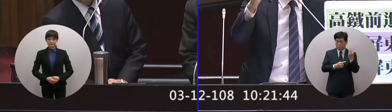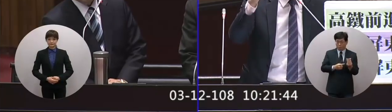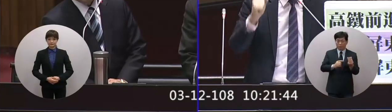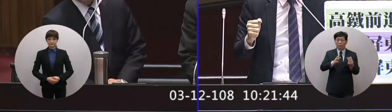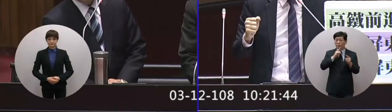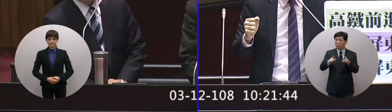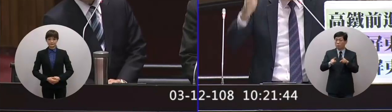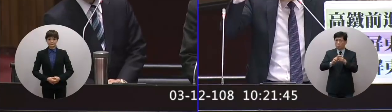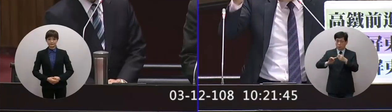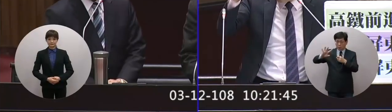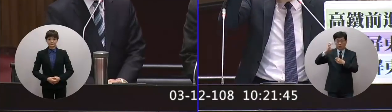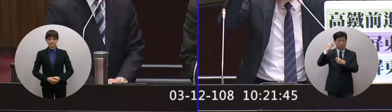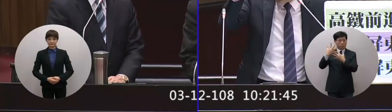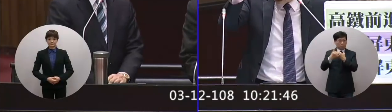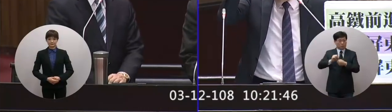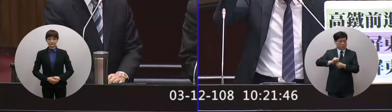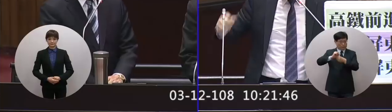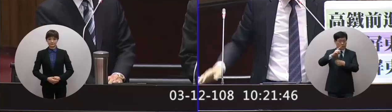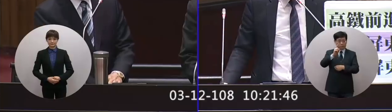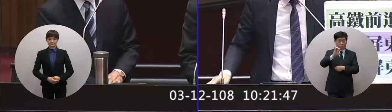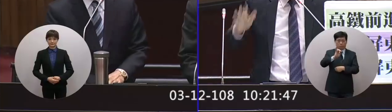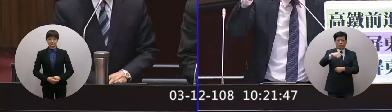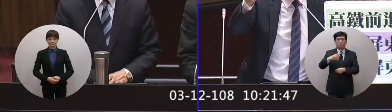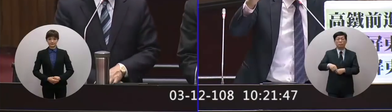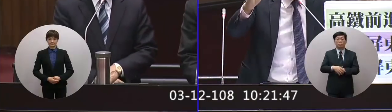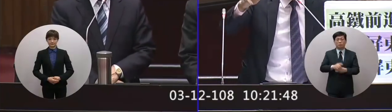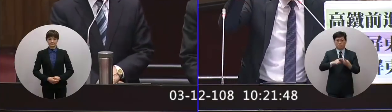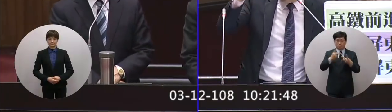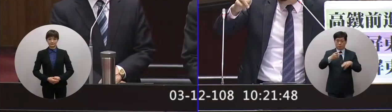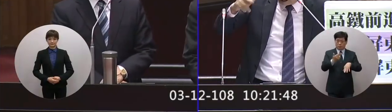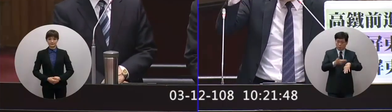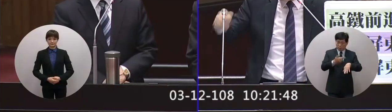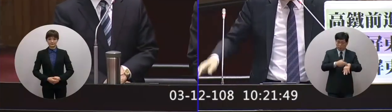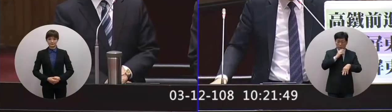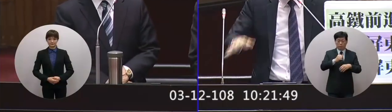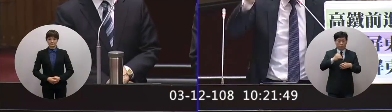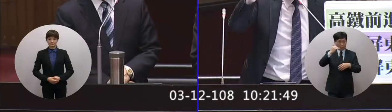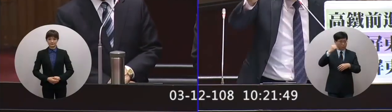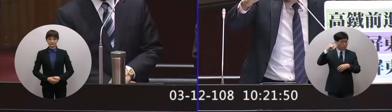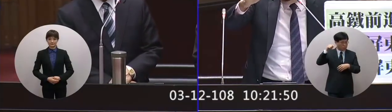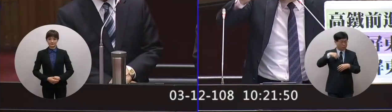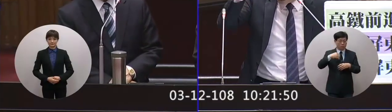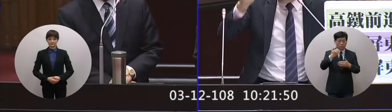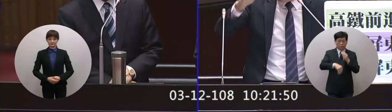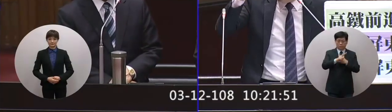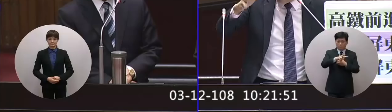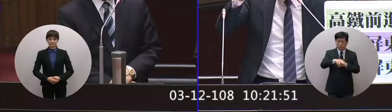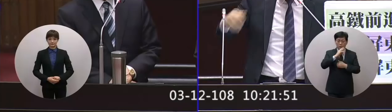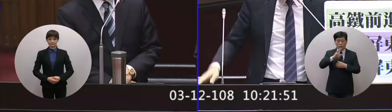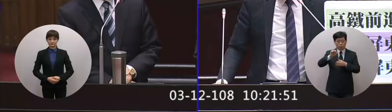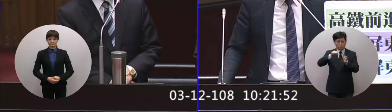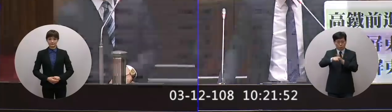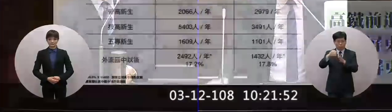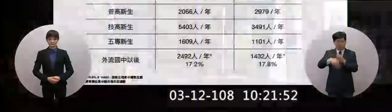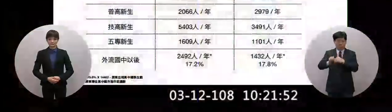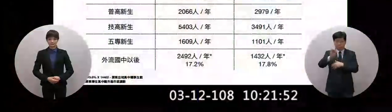但是我們普通高中的新生增加了一千人我們技術高中少了兩千人我們的武專也少了五